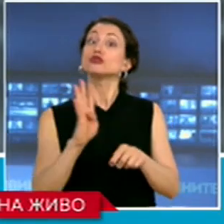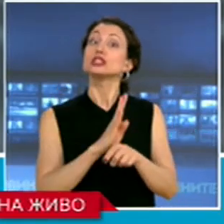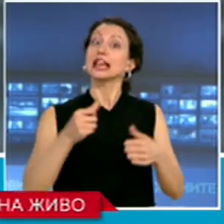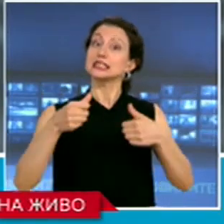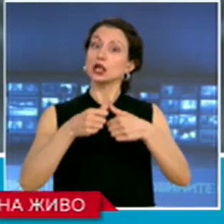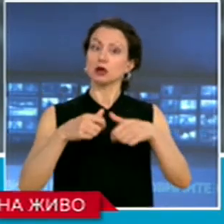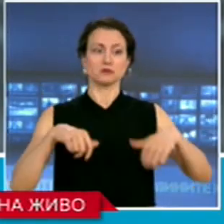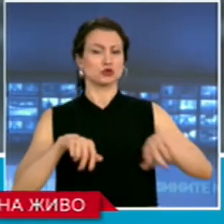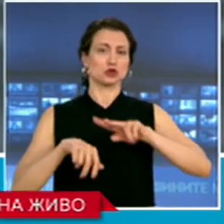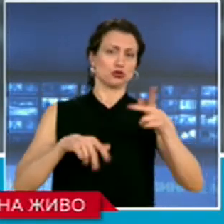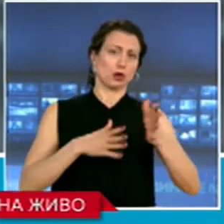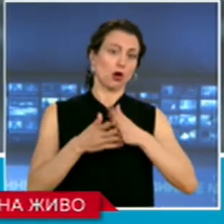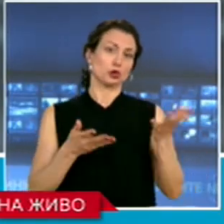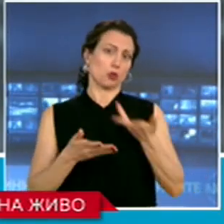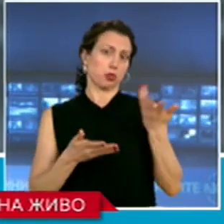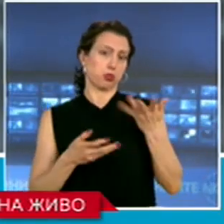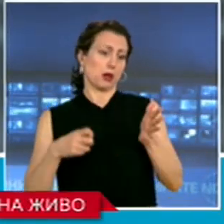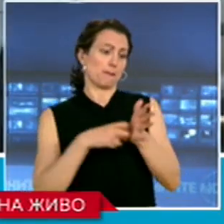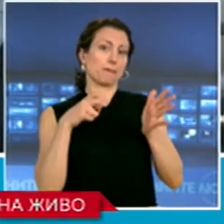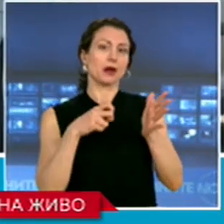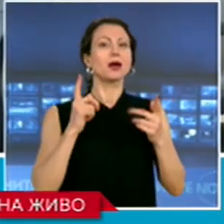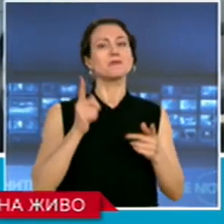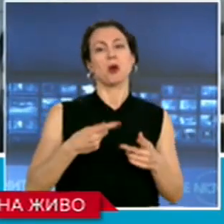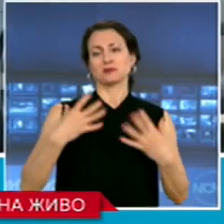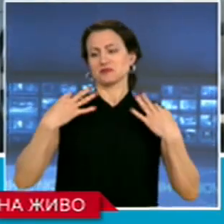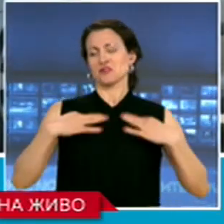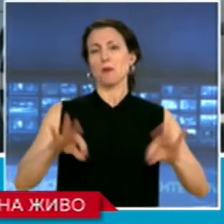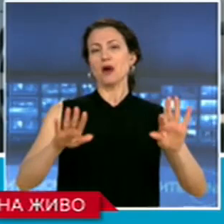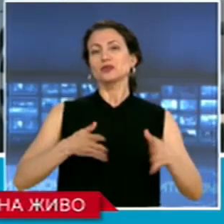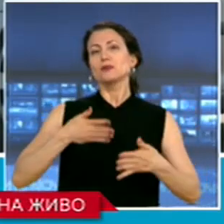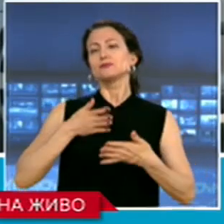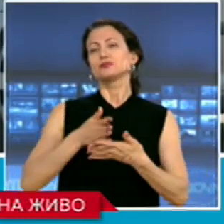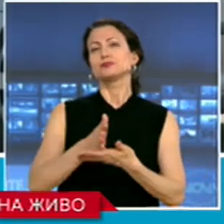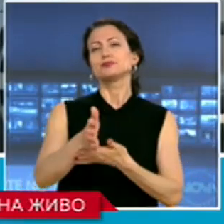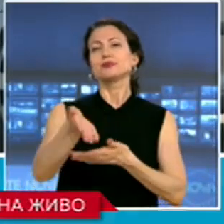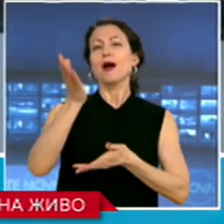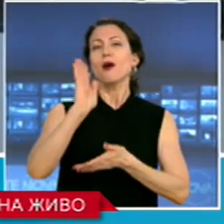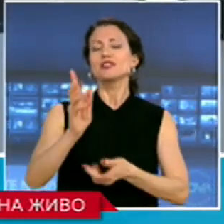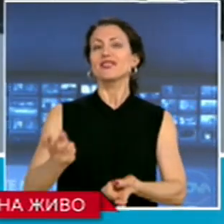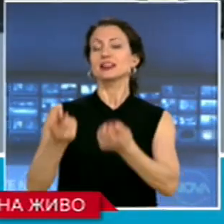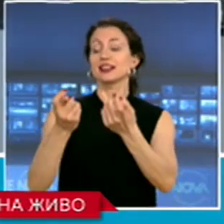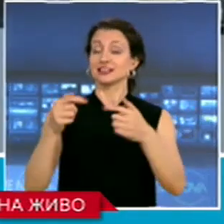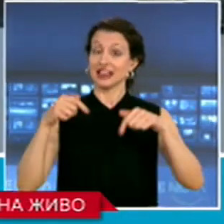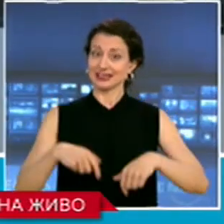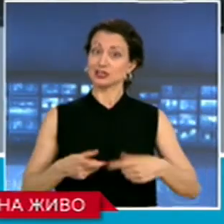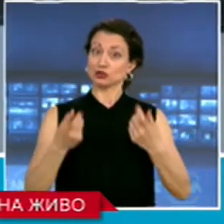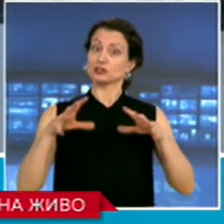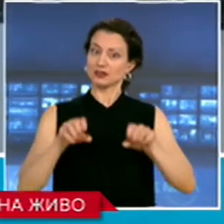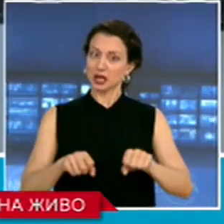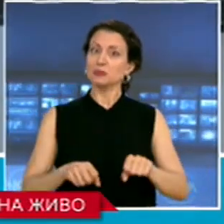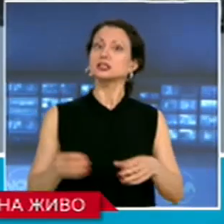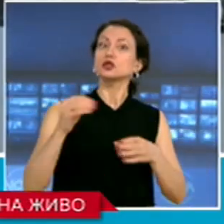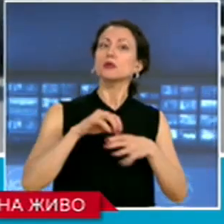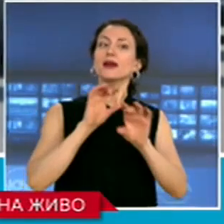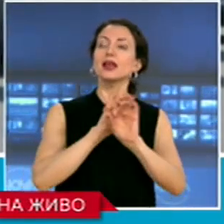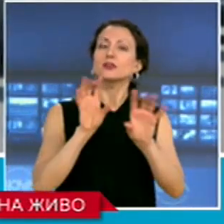които имат генериран такъв код, могат да го направят съвсем безпрепятствено. Днес от гръцките власти разтространиха допълнителна информация във връзка с новите